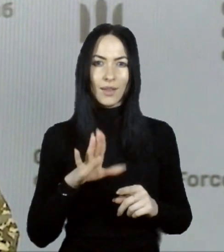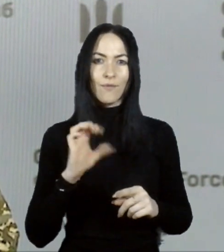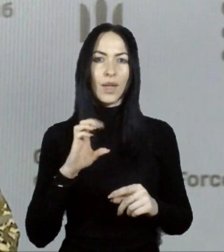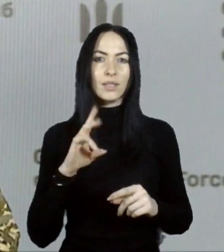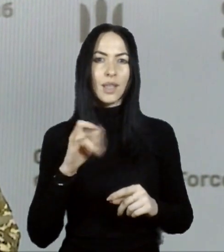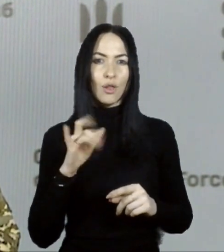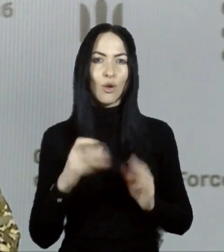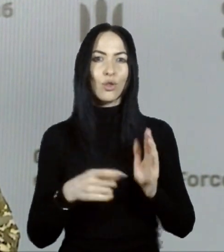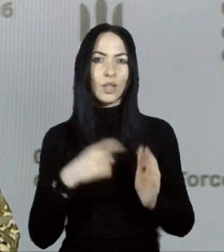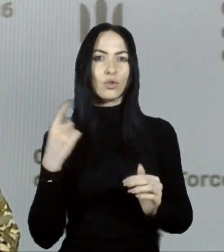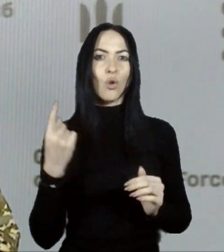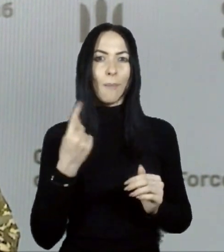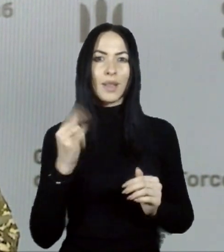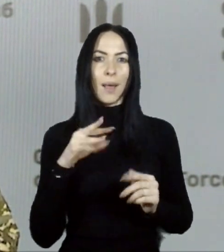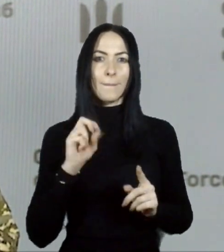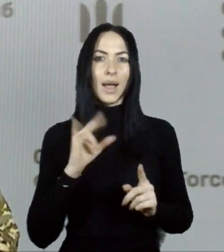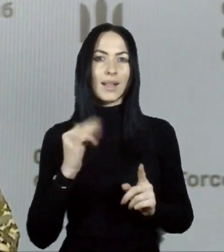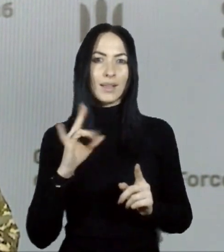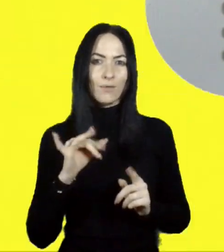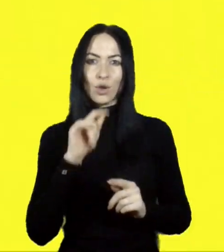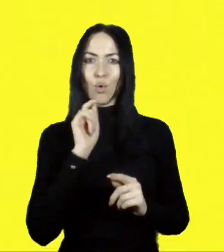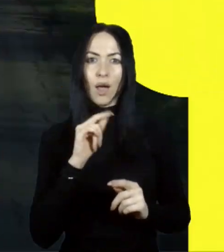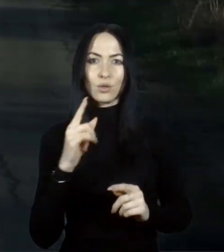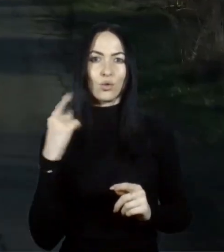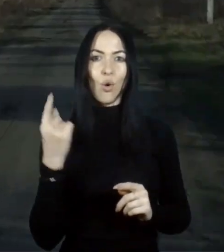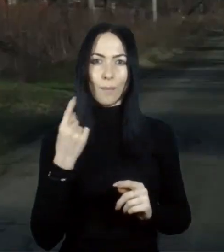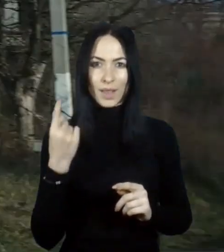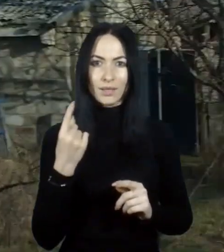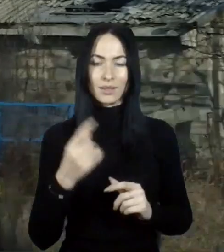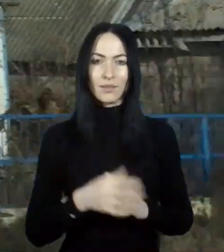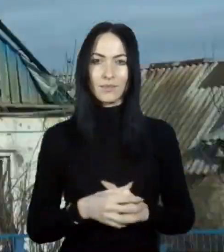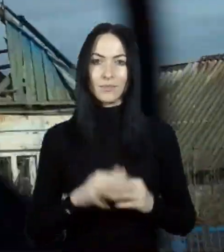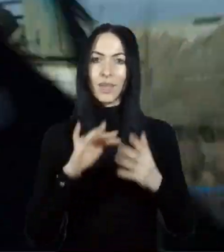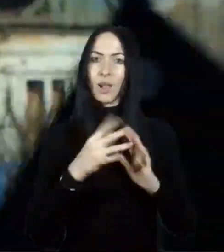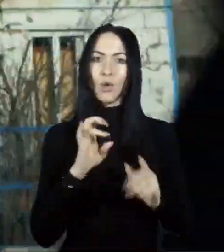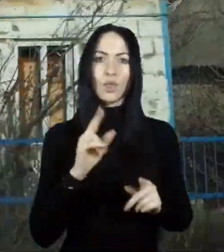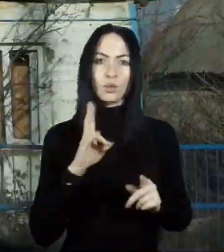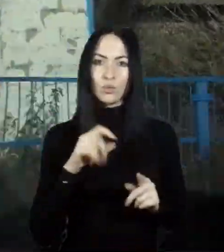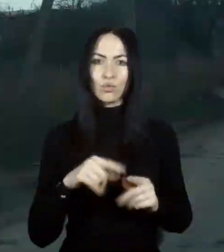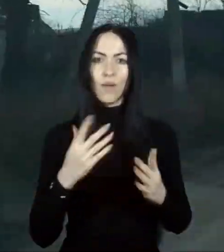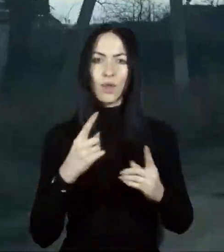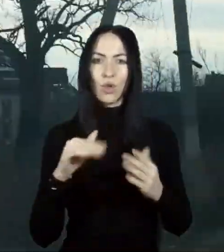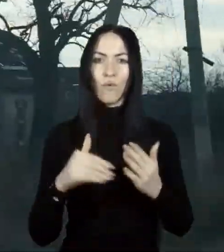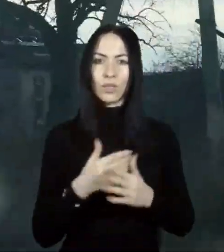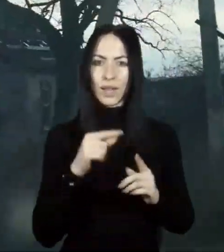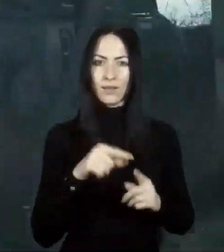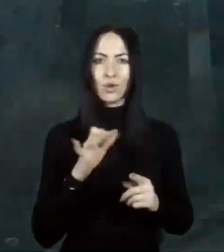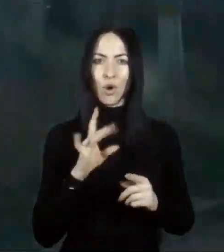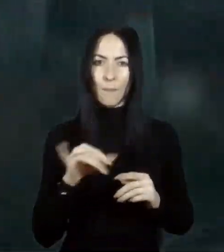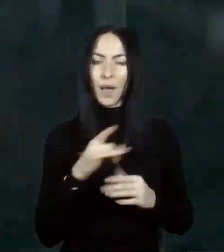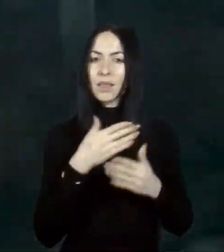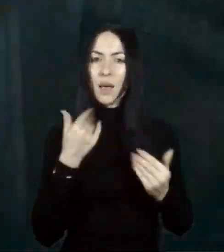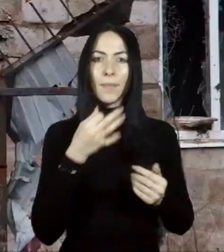Донецької області та Макіївки, Луганської області. Село не скучне Великоновеселківської громади. Немає жодного